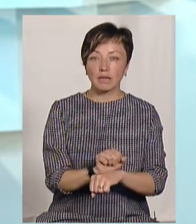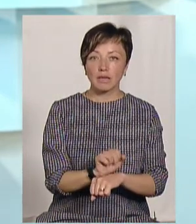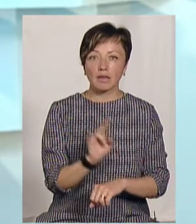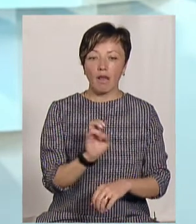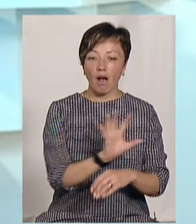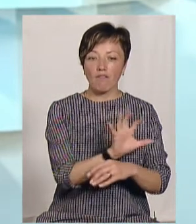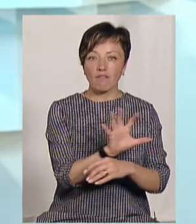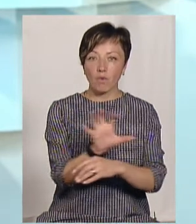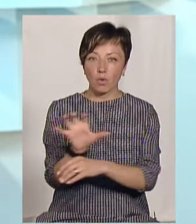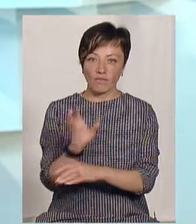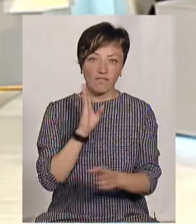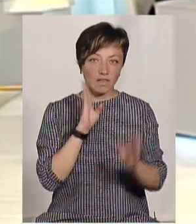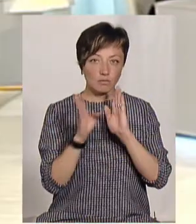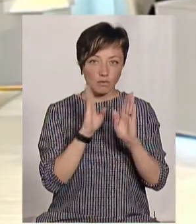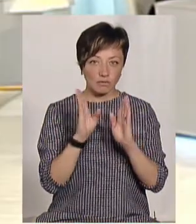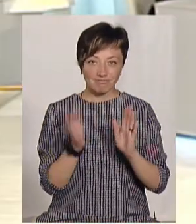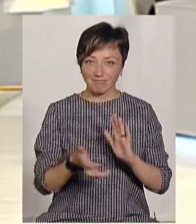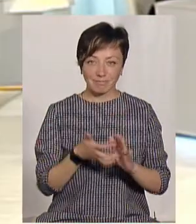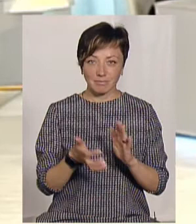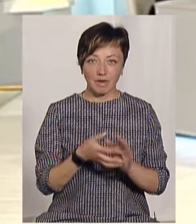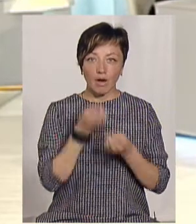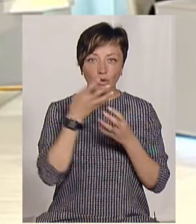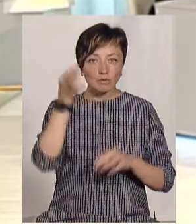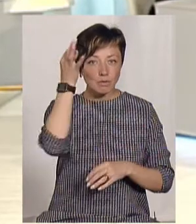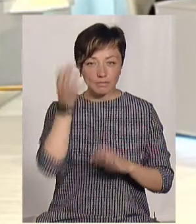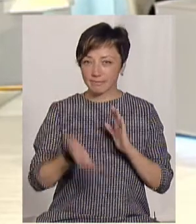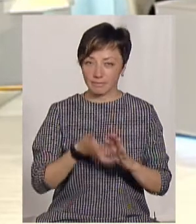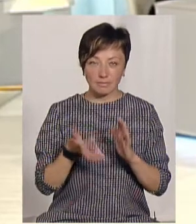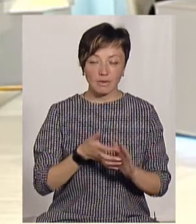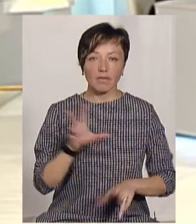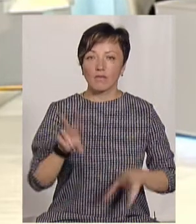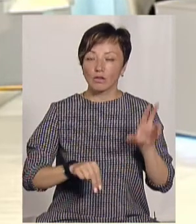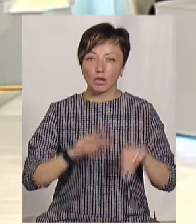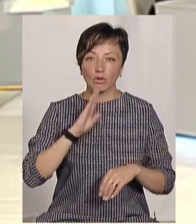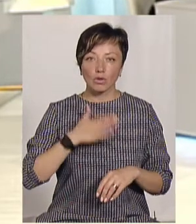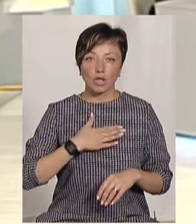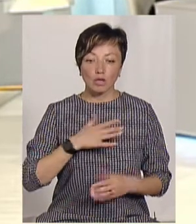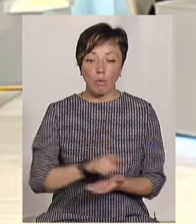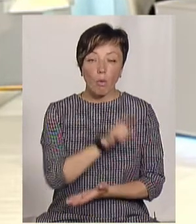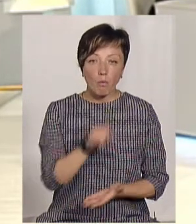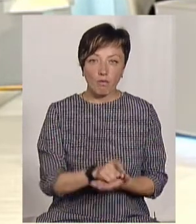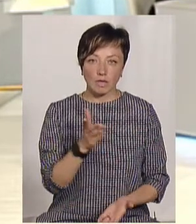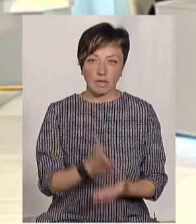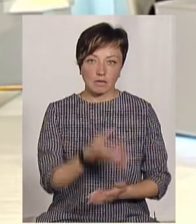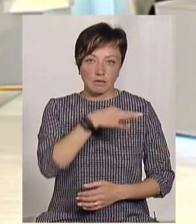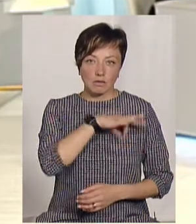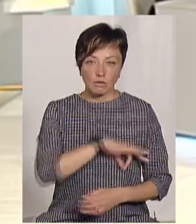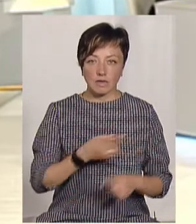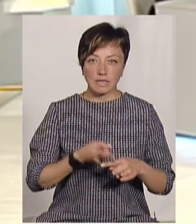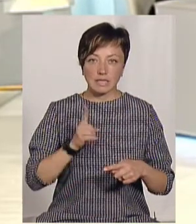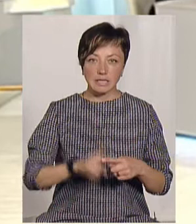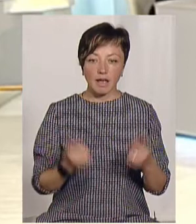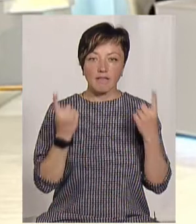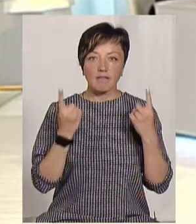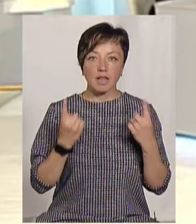фотоальбомі в Фейсбуку їх хорошими спогадами. Я вважаю, що нашим навіть обов'язком є застосувати цей